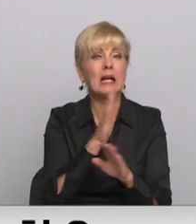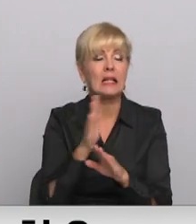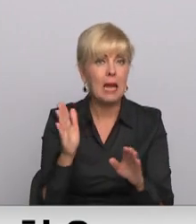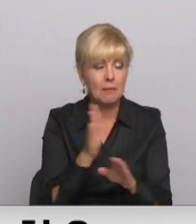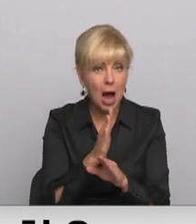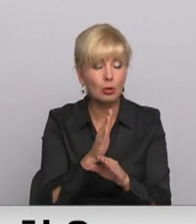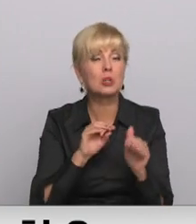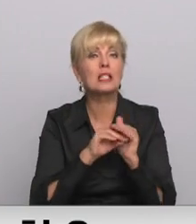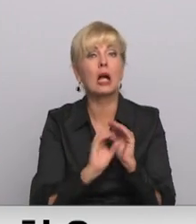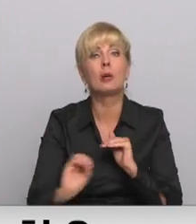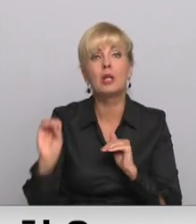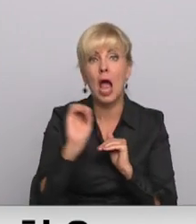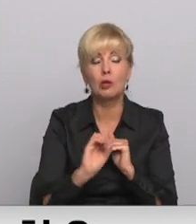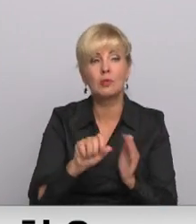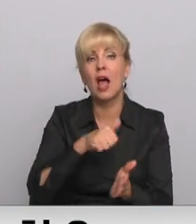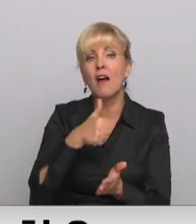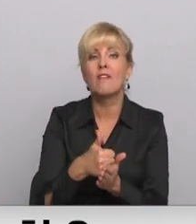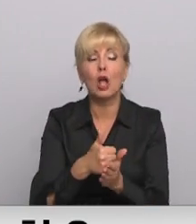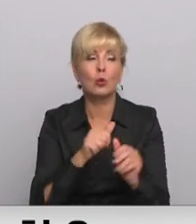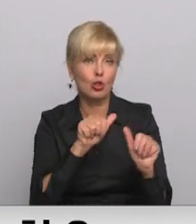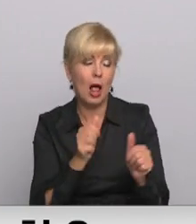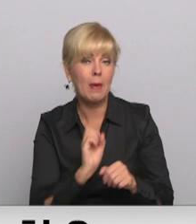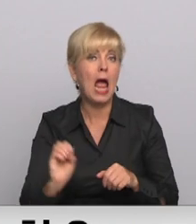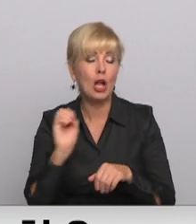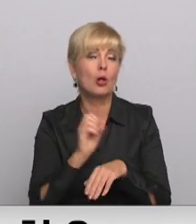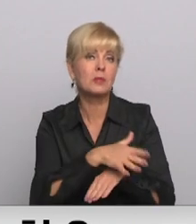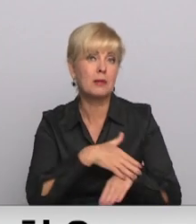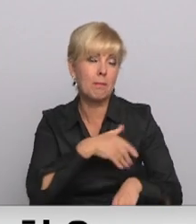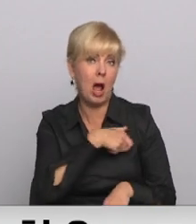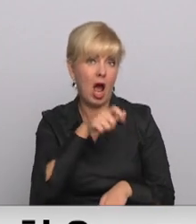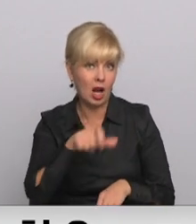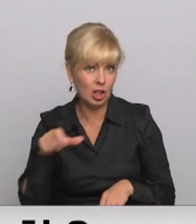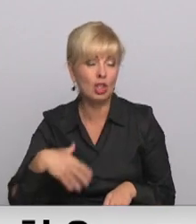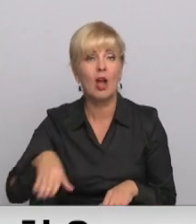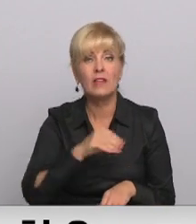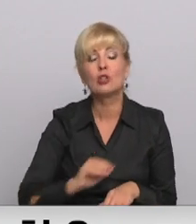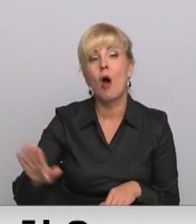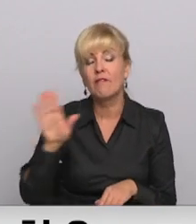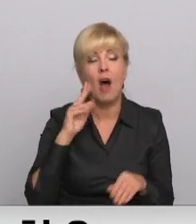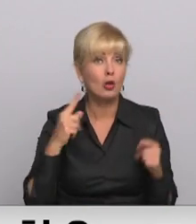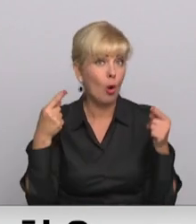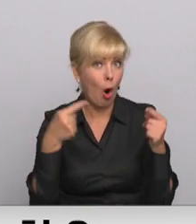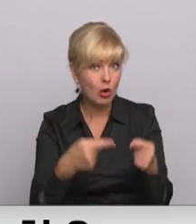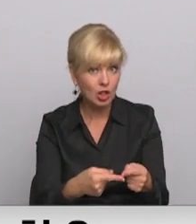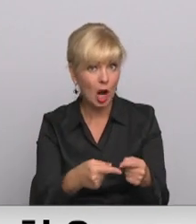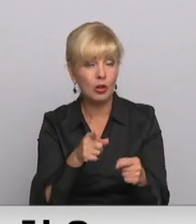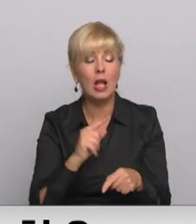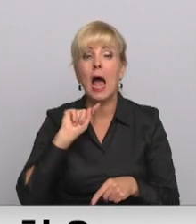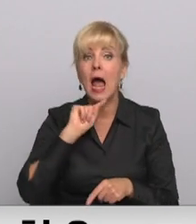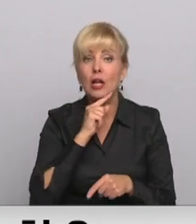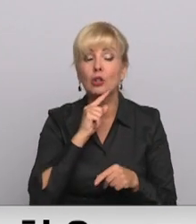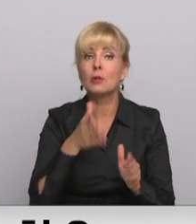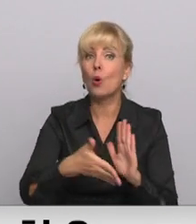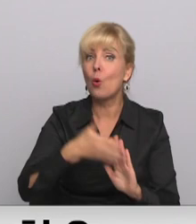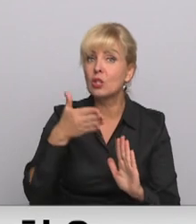saglabāt Eiropas Savienības vadošo lomu tajā. Eiropa parlamentārieši vēlas, lai visas valstis koncentrētos uz to, ka ekonomikas